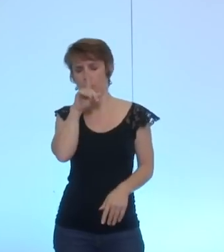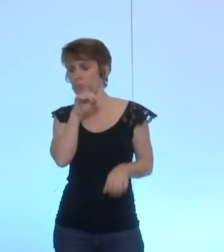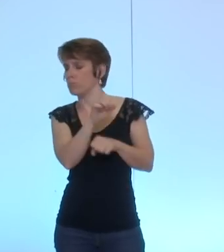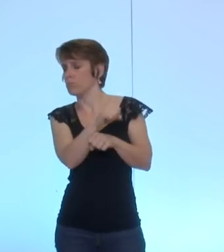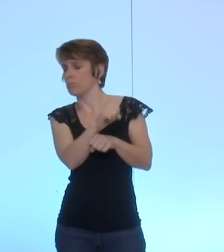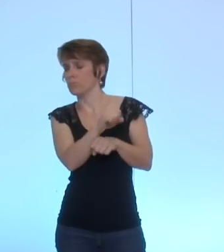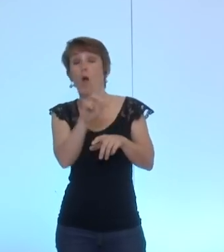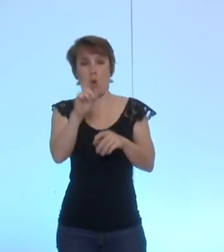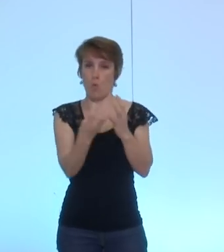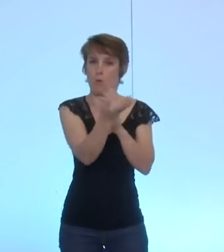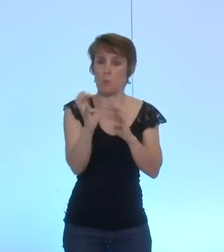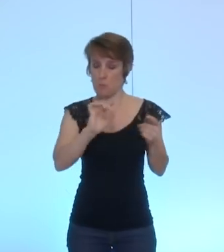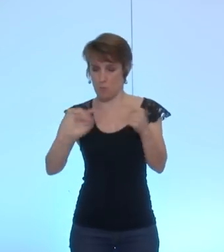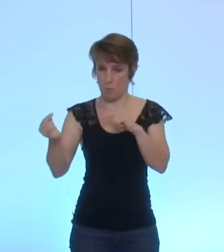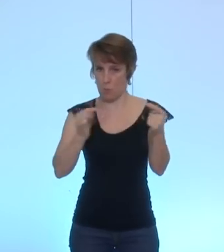jour du conseil municipal.